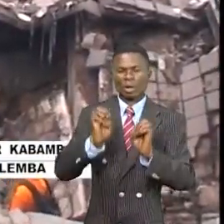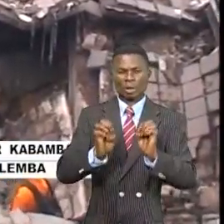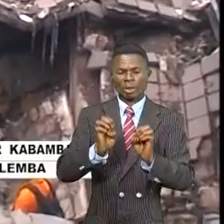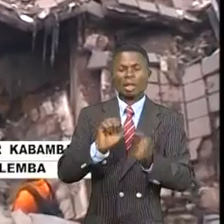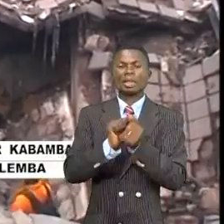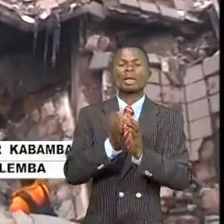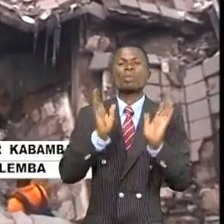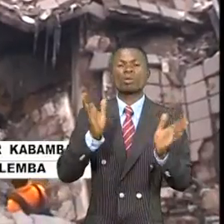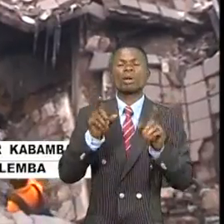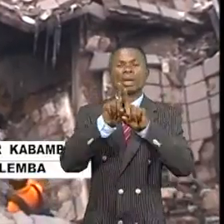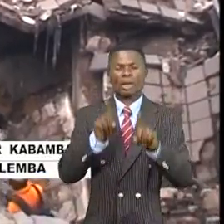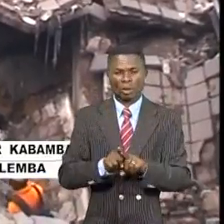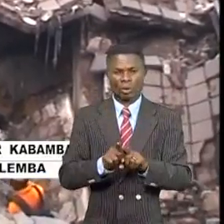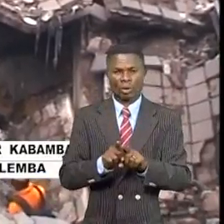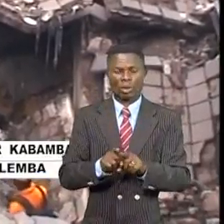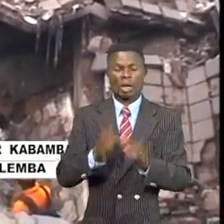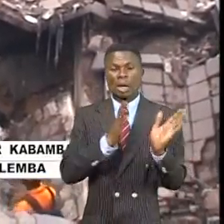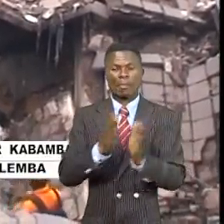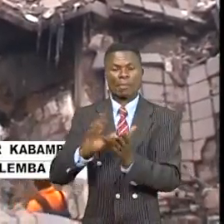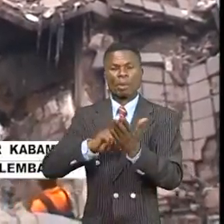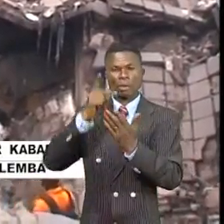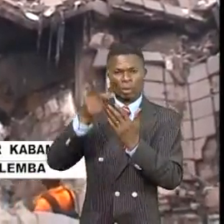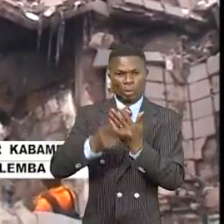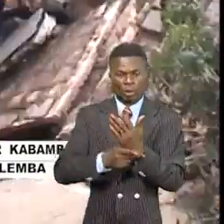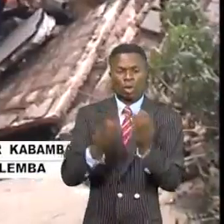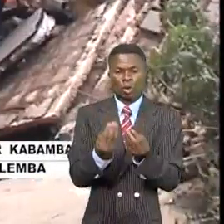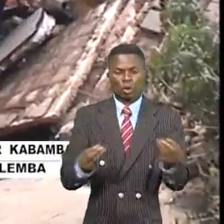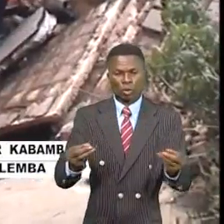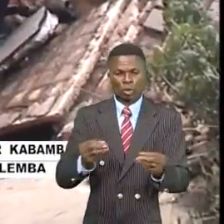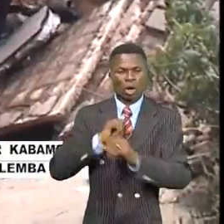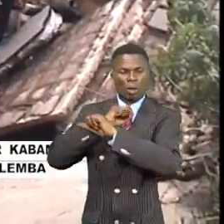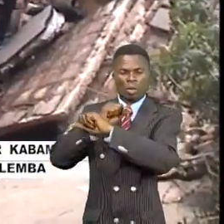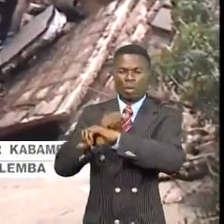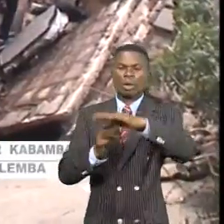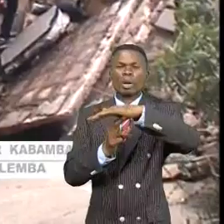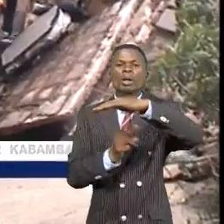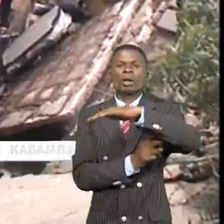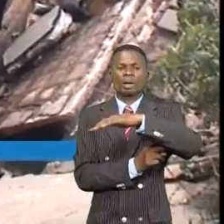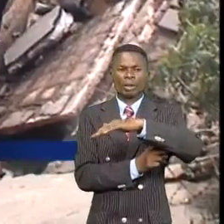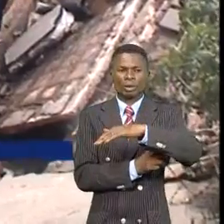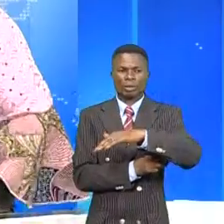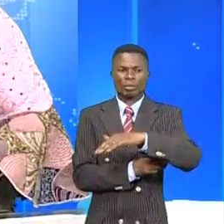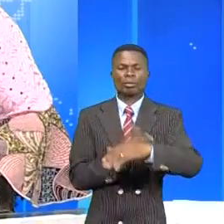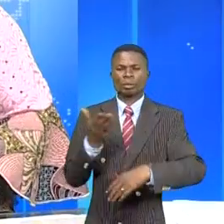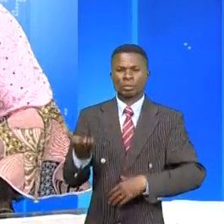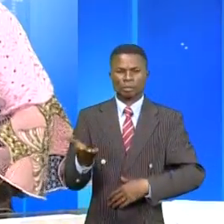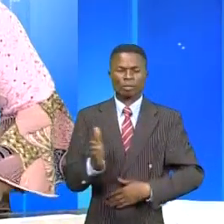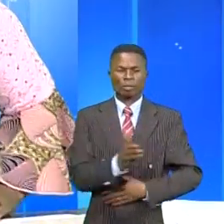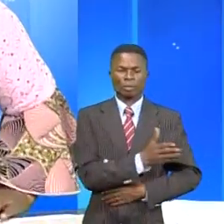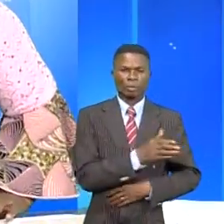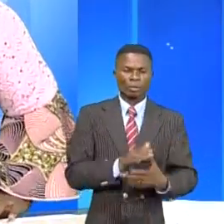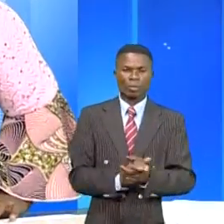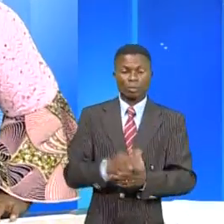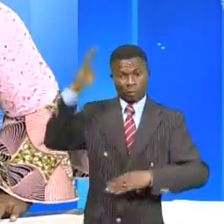dégâts mais aussi envisager des solutions pour sa réfection dans un délai raisonnable. À